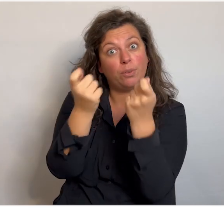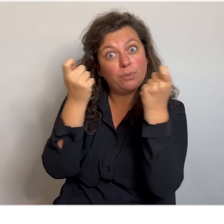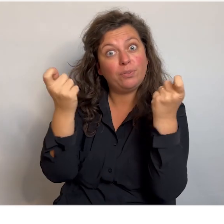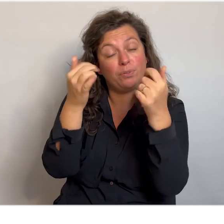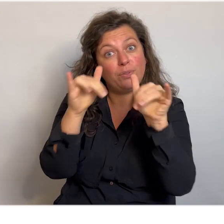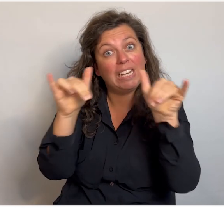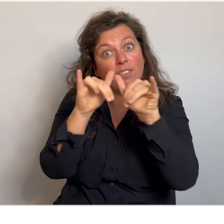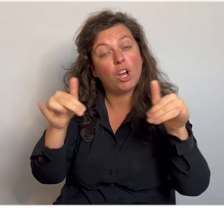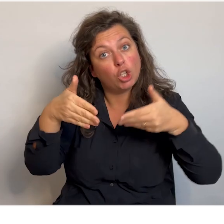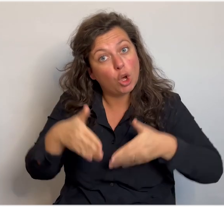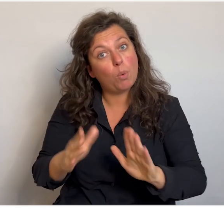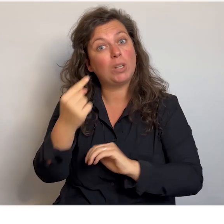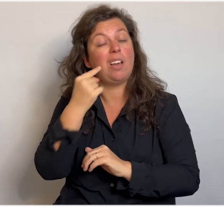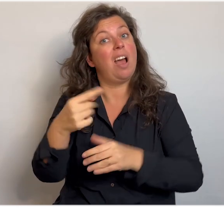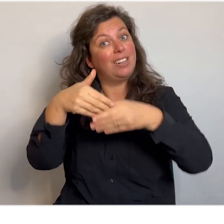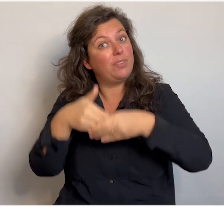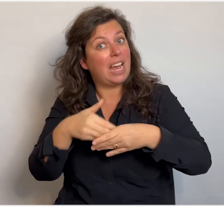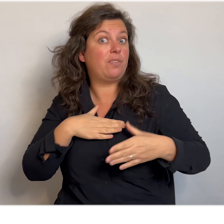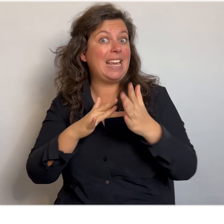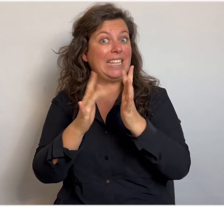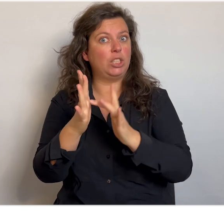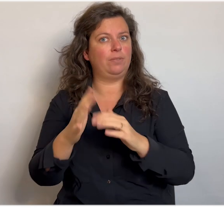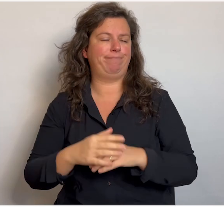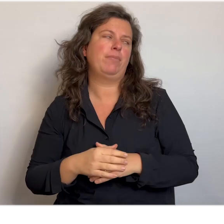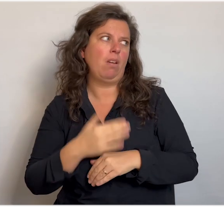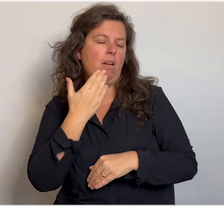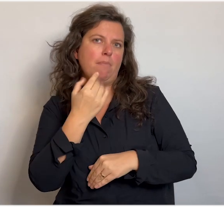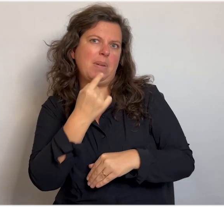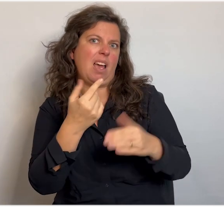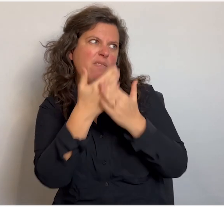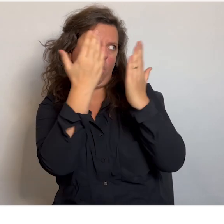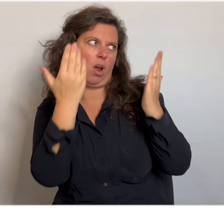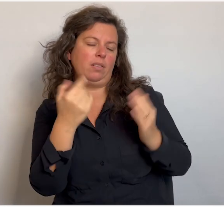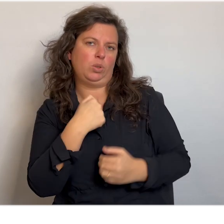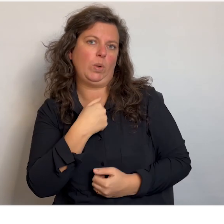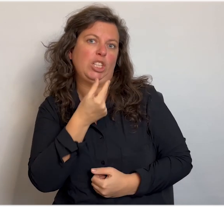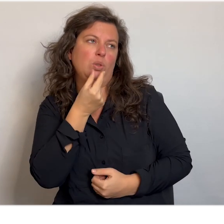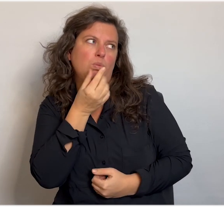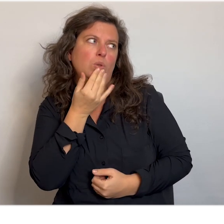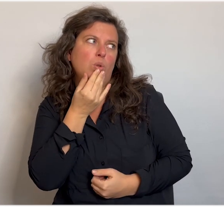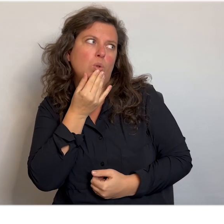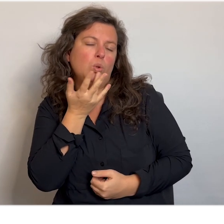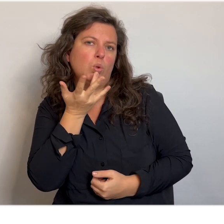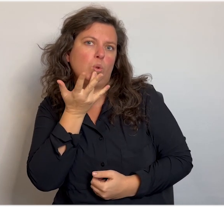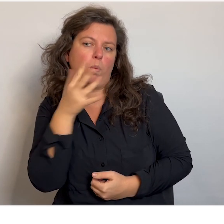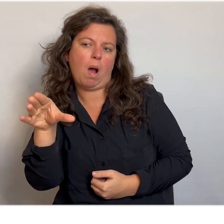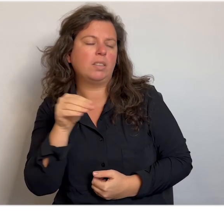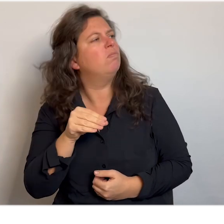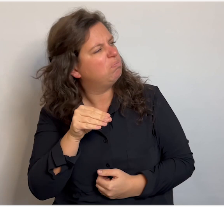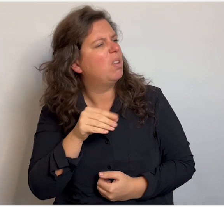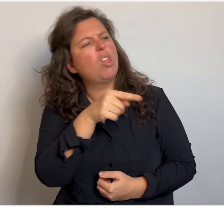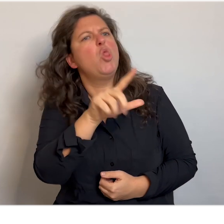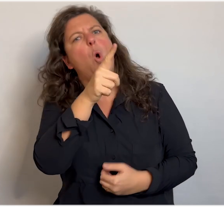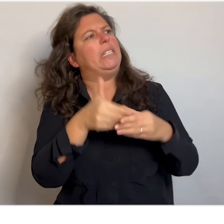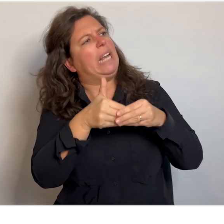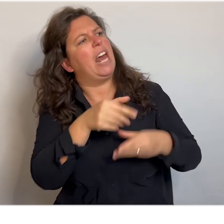verjaardag van de Heerde Jezus. Nou, mama zei vanmorgen tegen mij toen ik een snoepje uit de snoeppot pakte. Olly, jij bent nog lang niet jarig. Dus dat klopt, ik kan